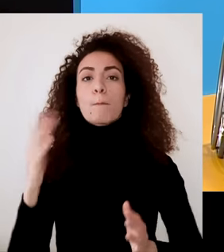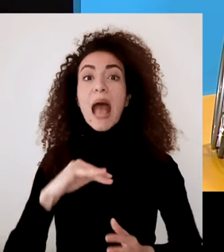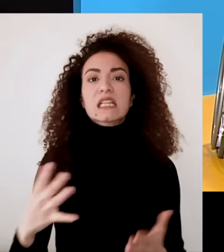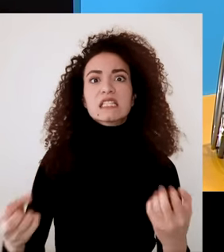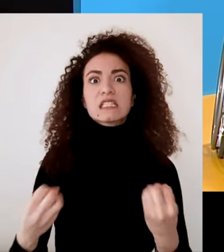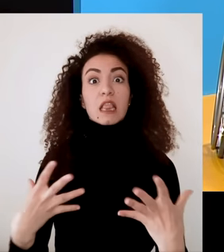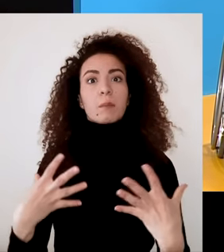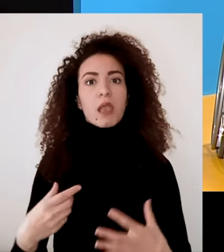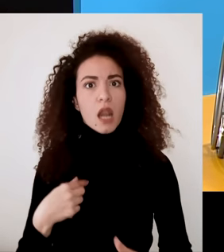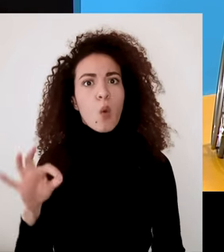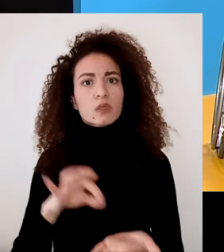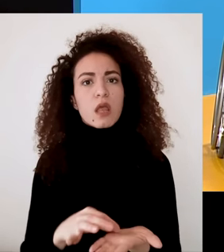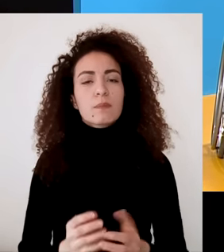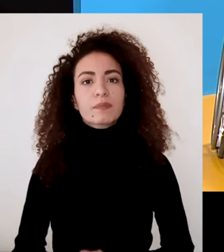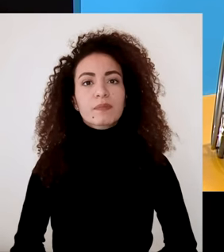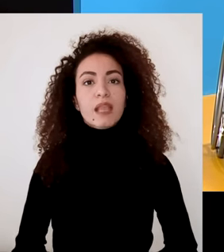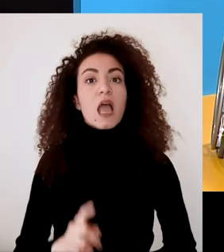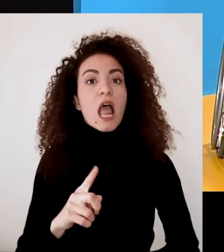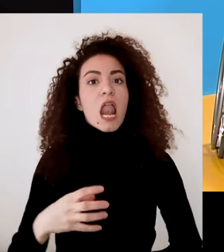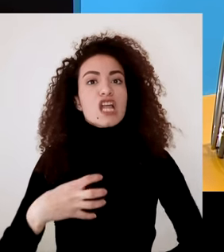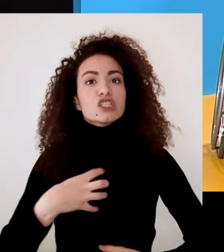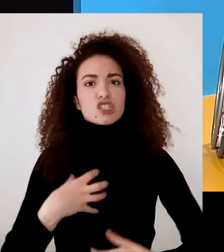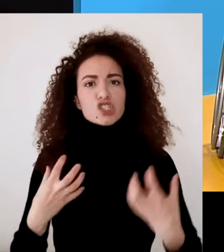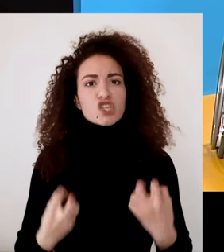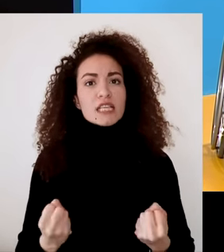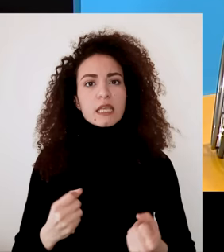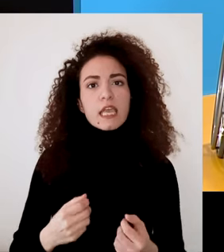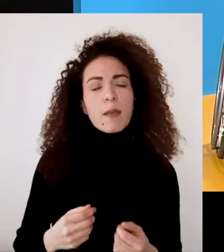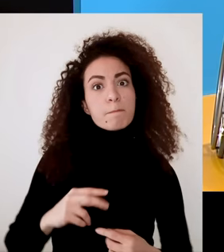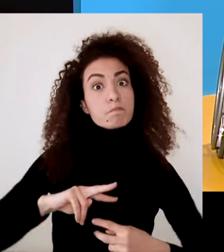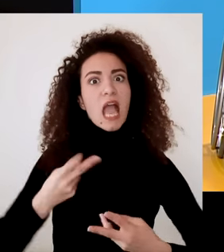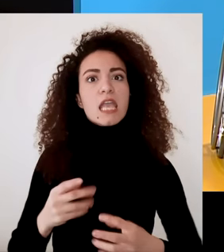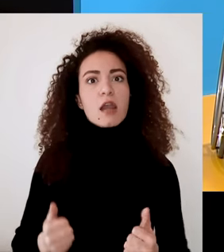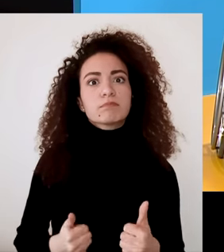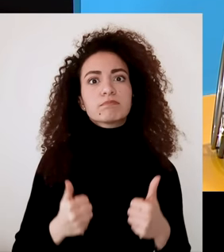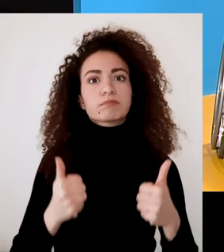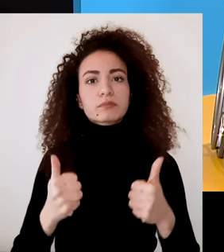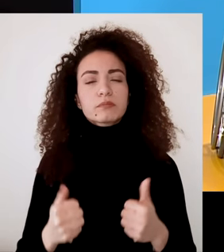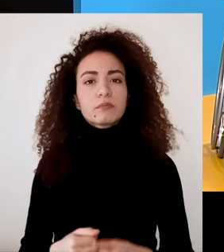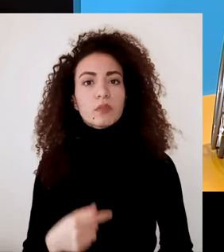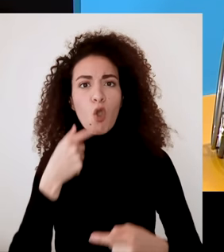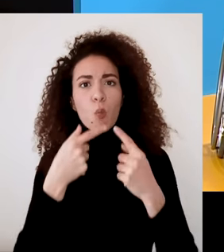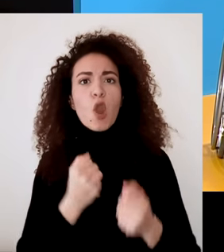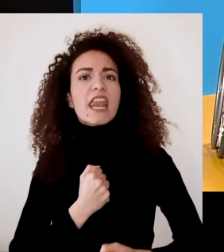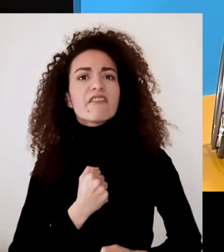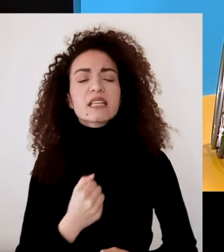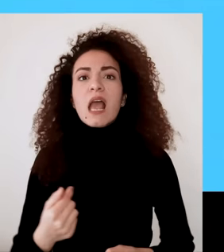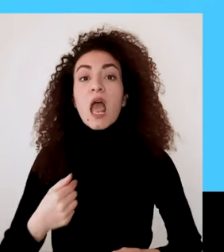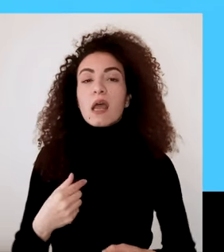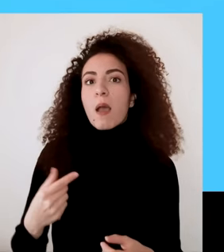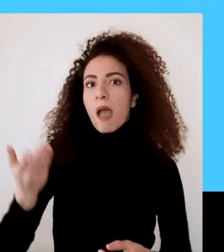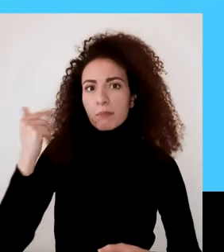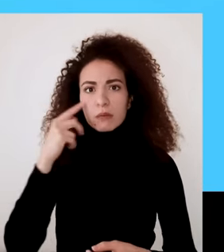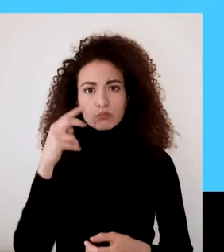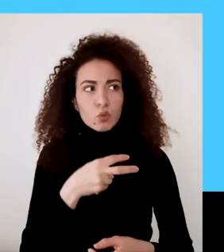الشخصية فهم أفضل للذات وجهوزية أفضل لتحدي المستقبل نسمع مثلا ما كنتم تصوره حالي ممكن يتحمل